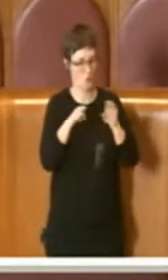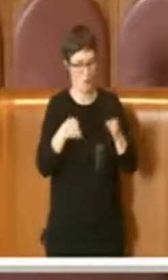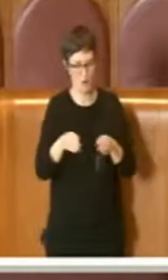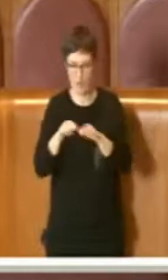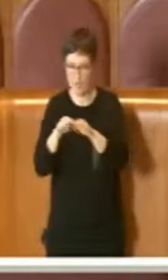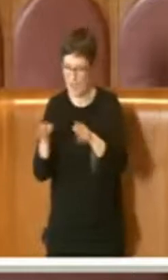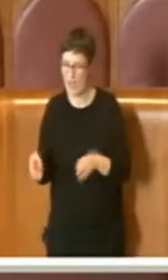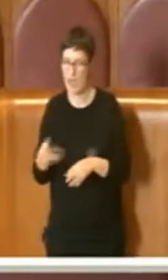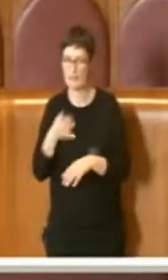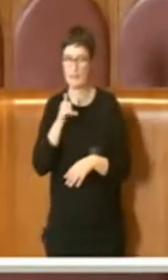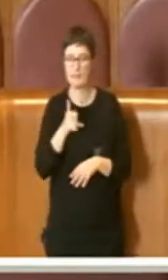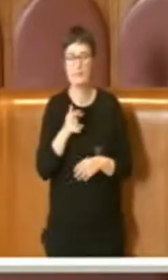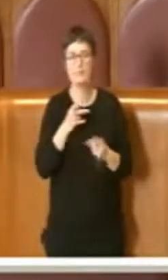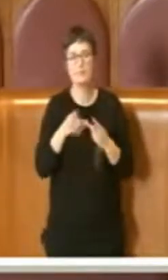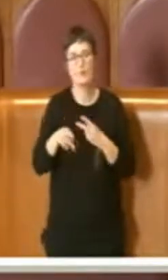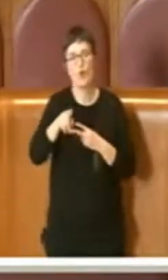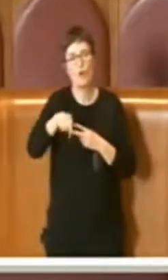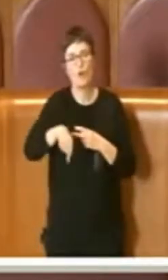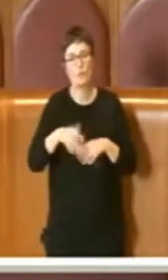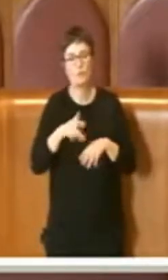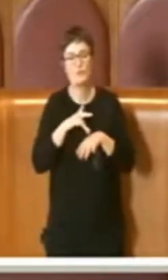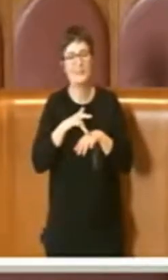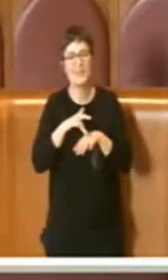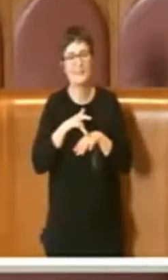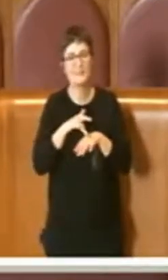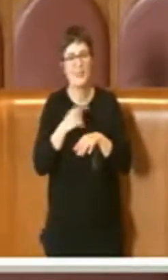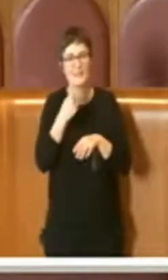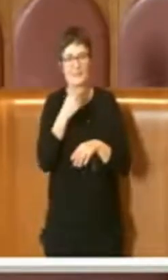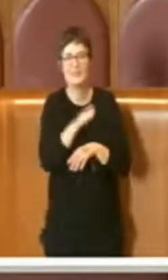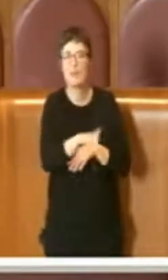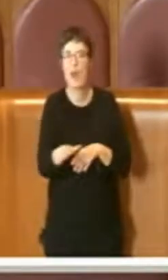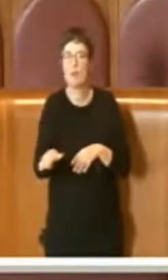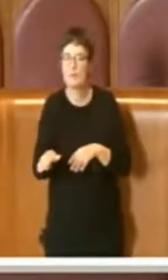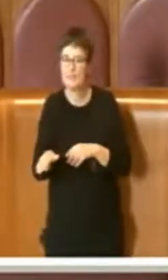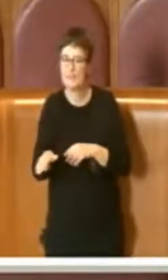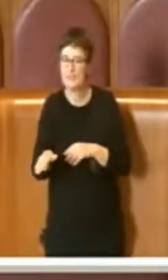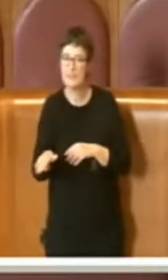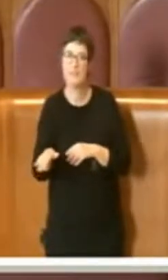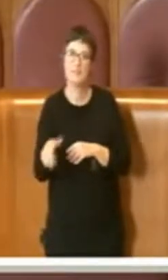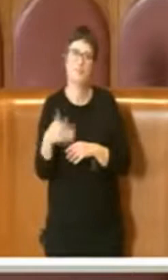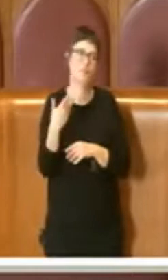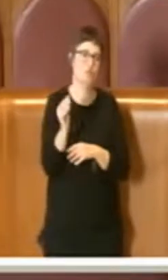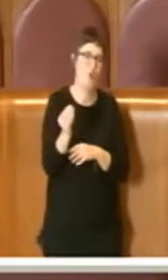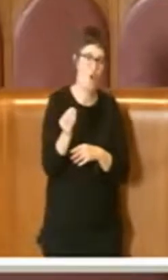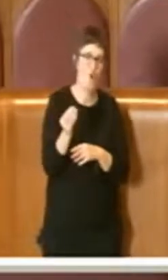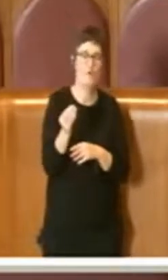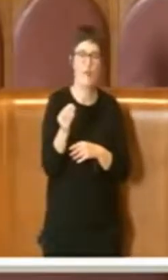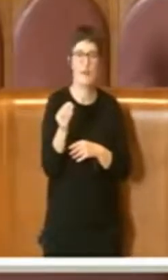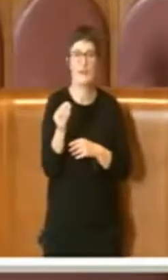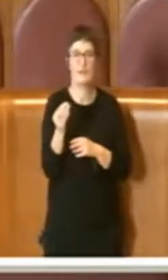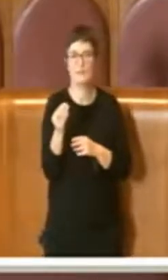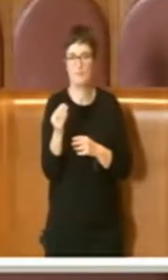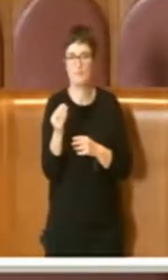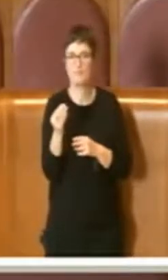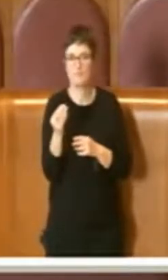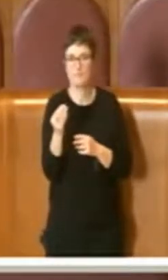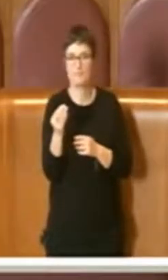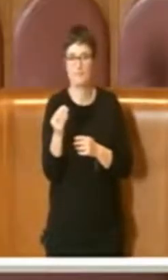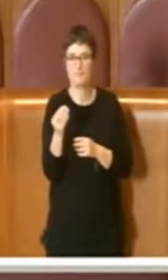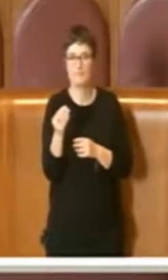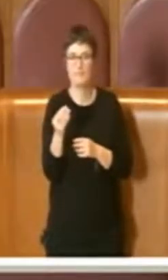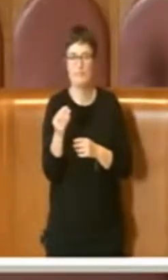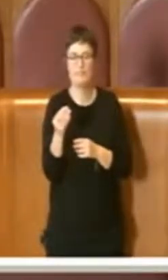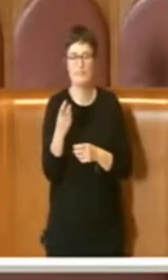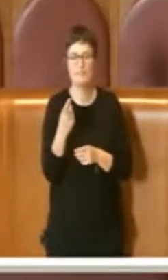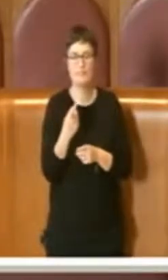anche di sensibilizzare i più piccoli, perciò appunto i ragazzi, la gioventù, nella cultura della